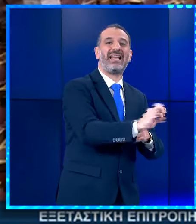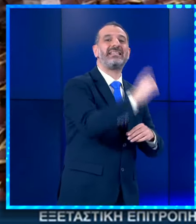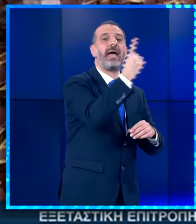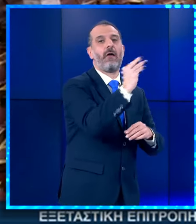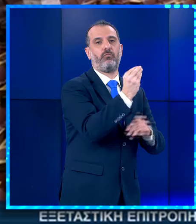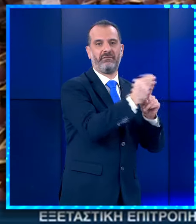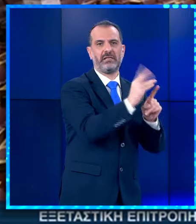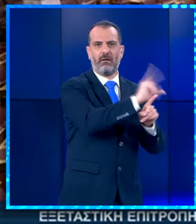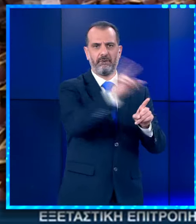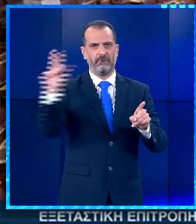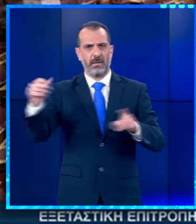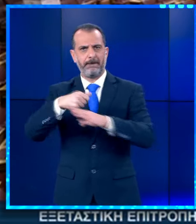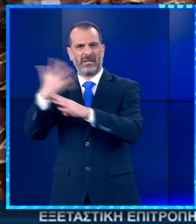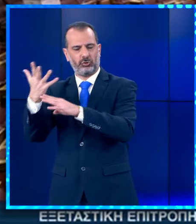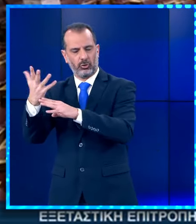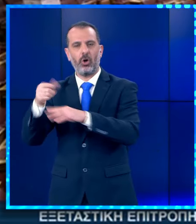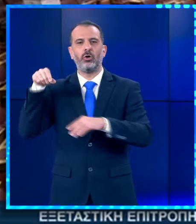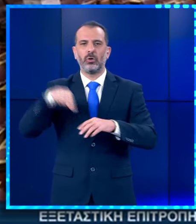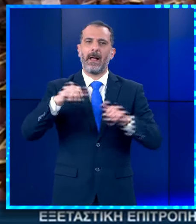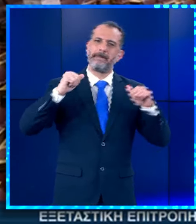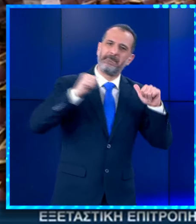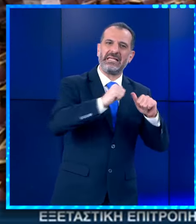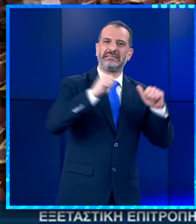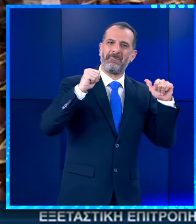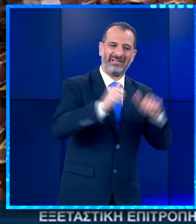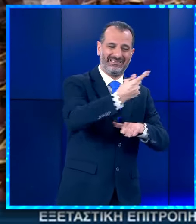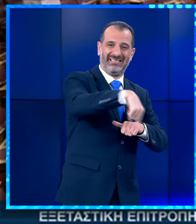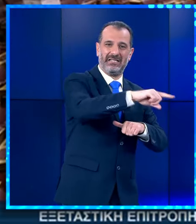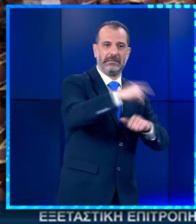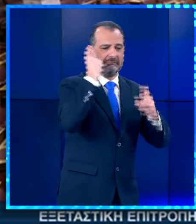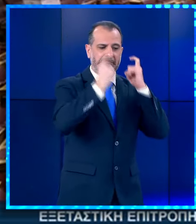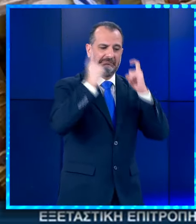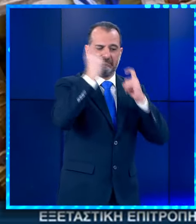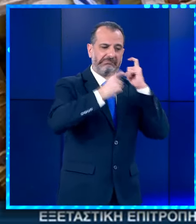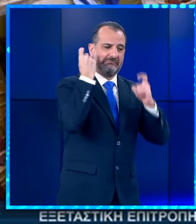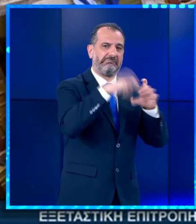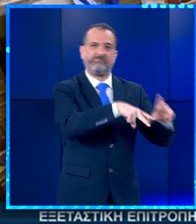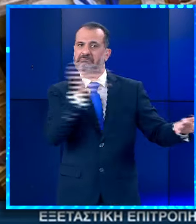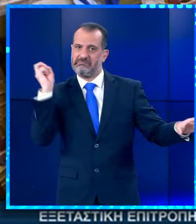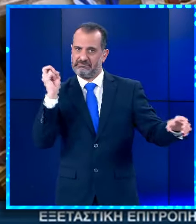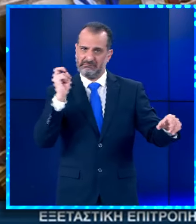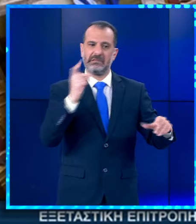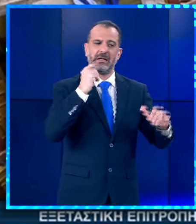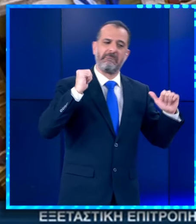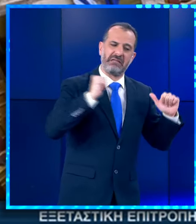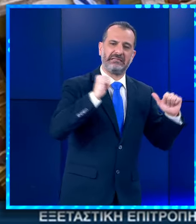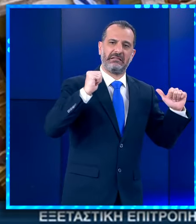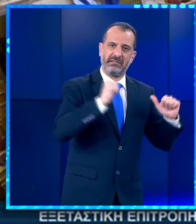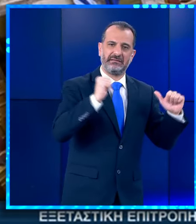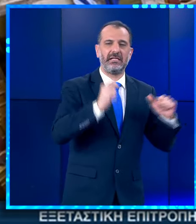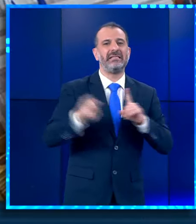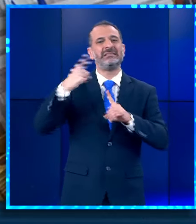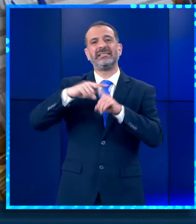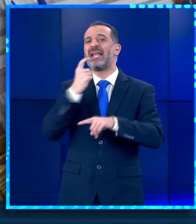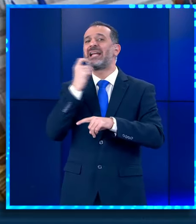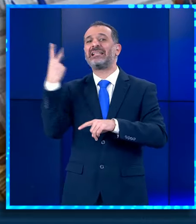ΠΑΣΟΚ. Τώρα εντείνονται πιέσεις πόσους βουλευτές που σκέφτονται να φύγουν από τον ΣΥΡΙΖΑ, μέσω πίεσης είναι και το πόδο ανέφευσης του